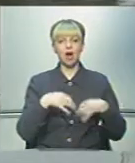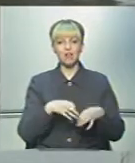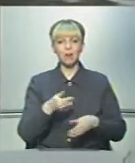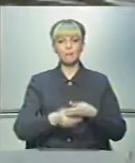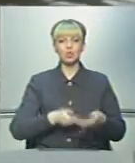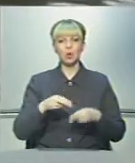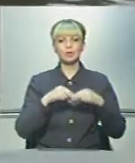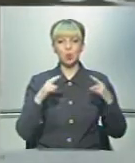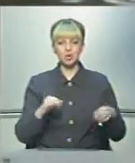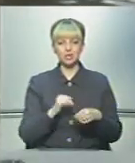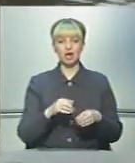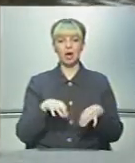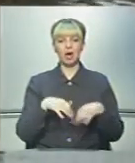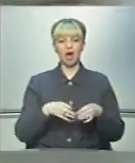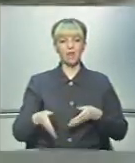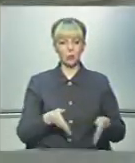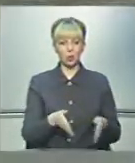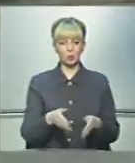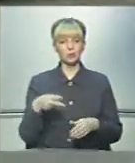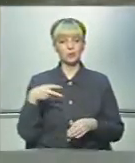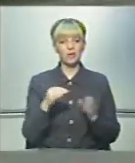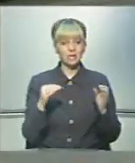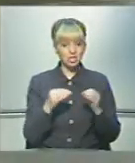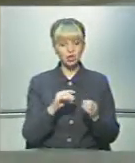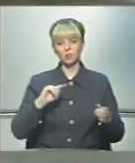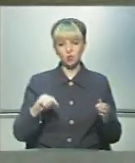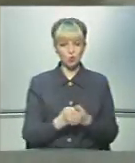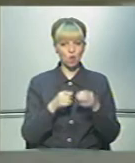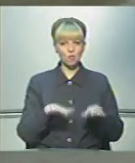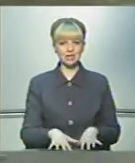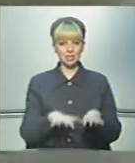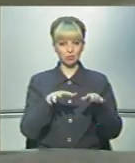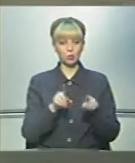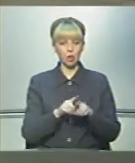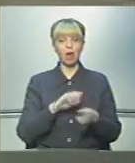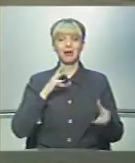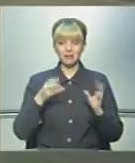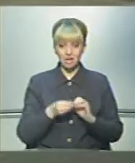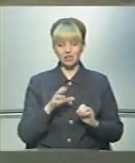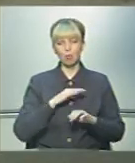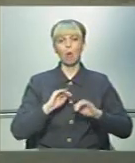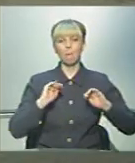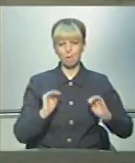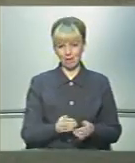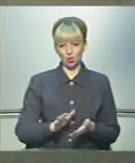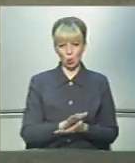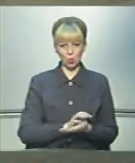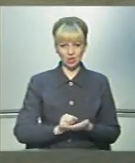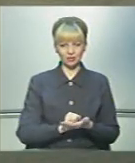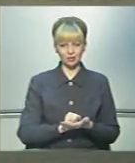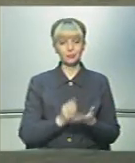і пішохідні мости та автодороги. У 2010-му знову затопило, проте наслідки були менш руйнівними.